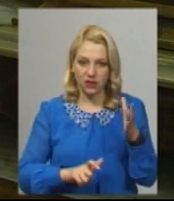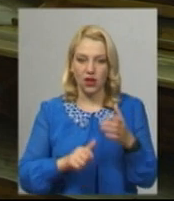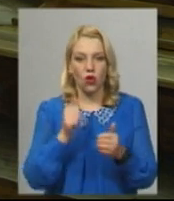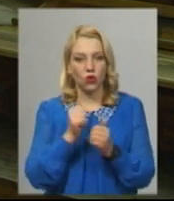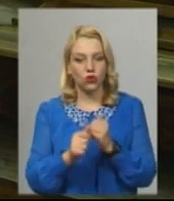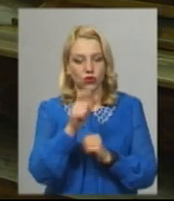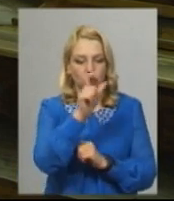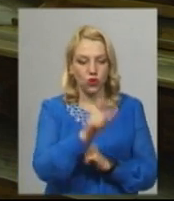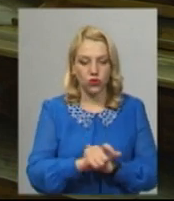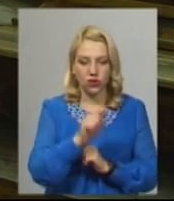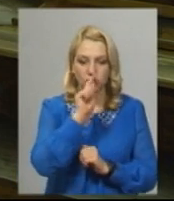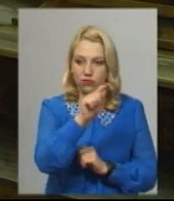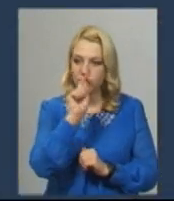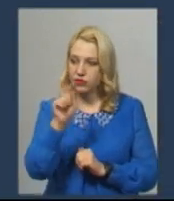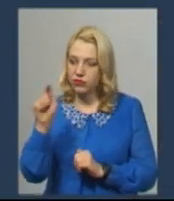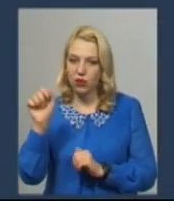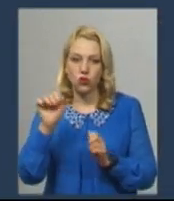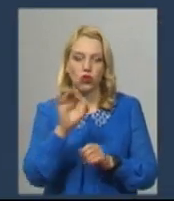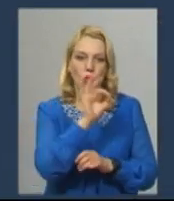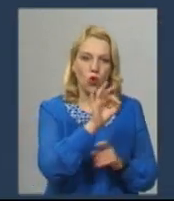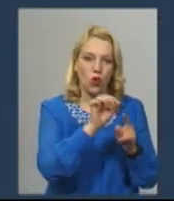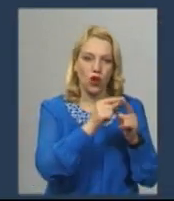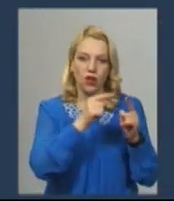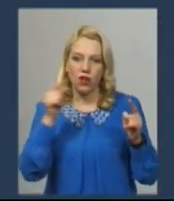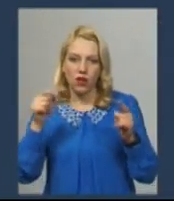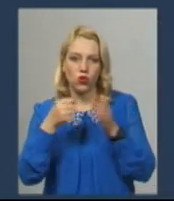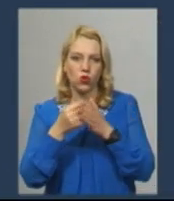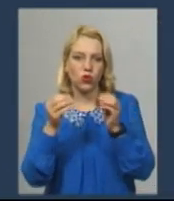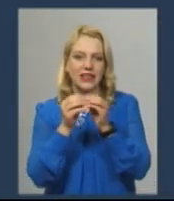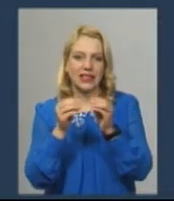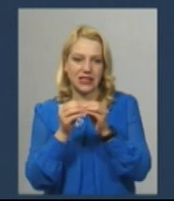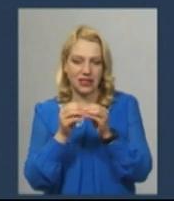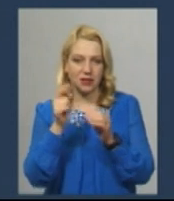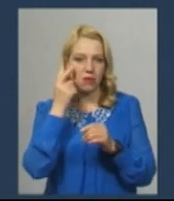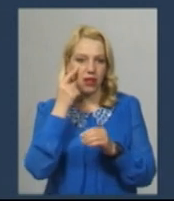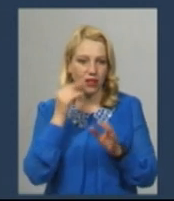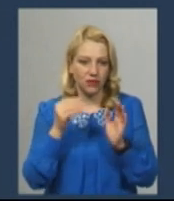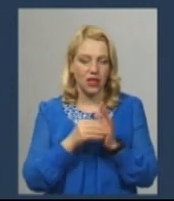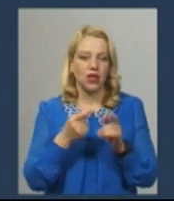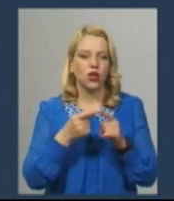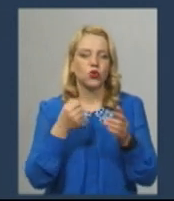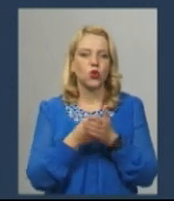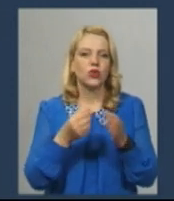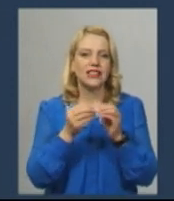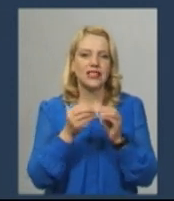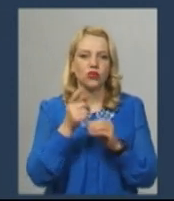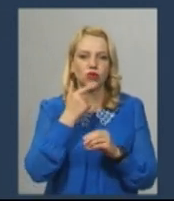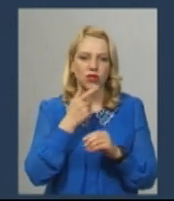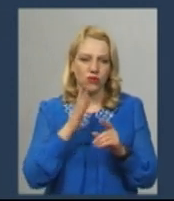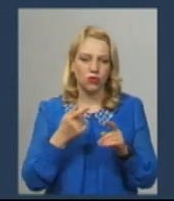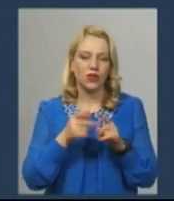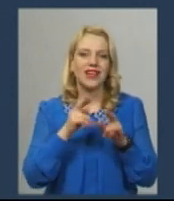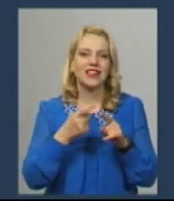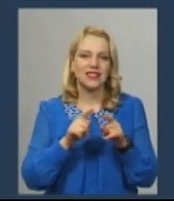конкурсанту можна виставити від нуля до десяти балів Народне голосування триватиме до 28 червня включно Як це зробити, студенти створили та